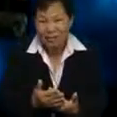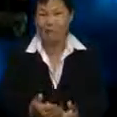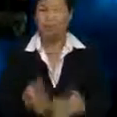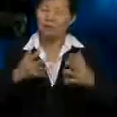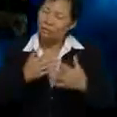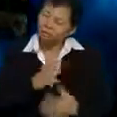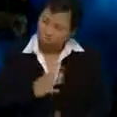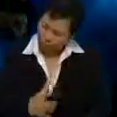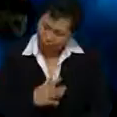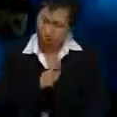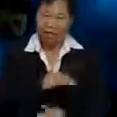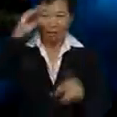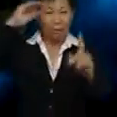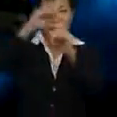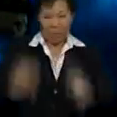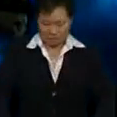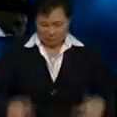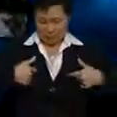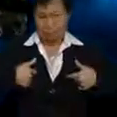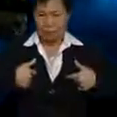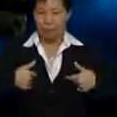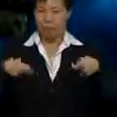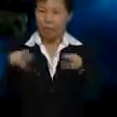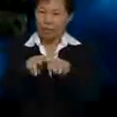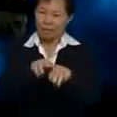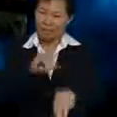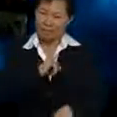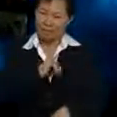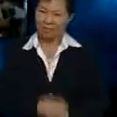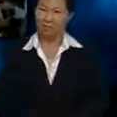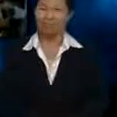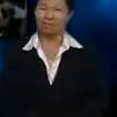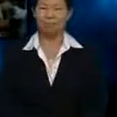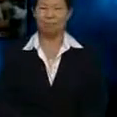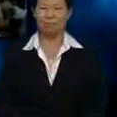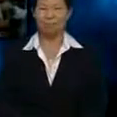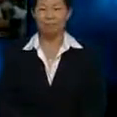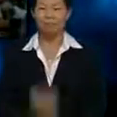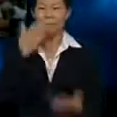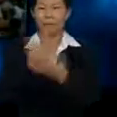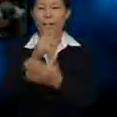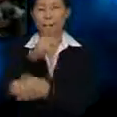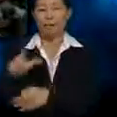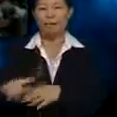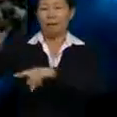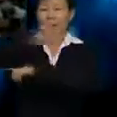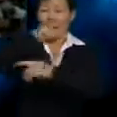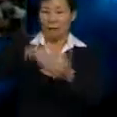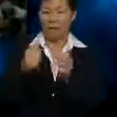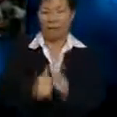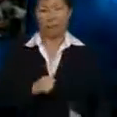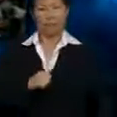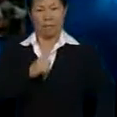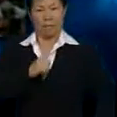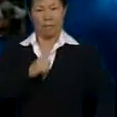dan mempunyai matlamat hidup Macam saya Baiklah Hari ini dengan bangganya